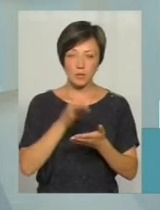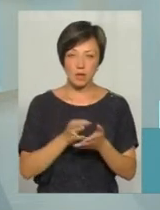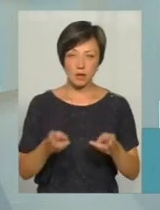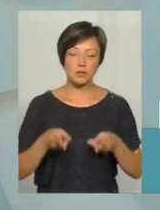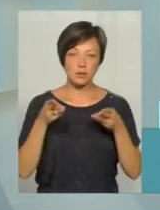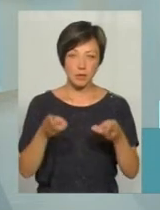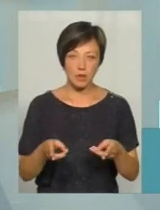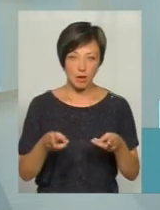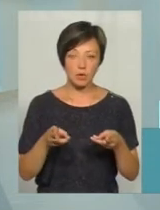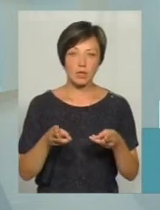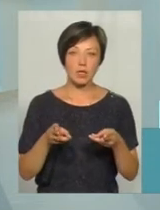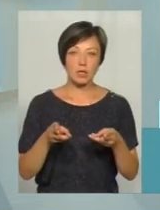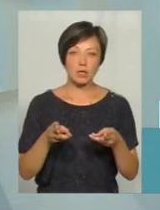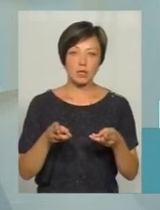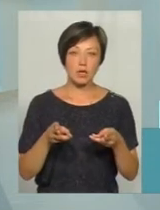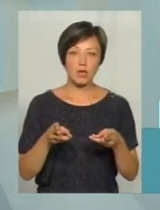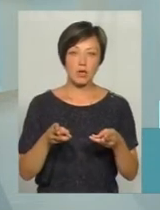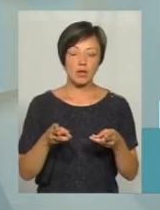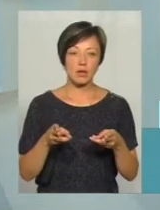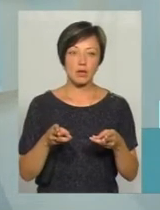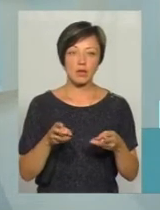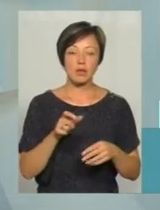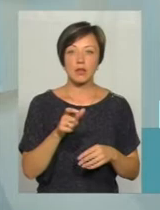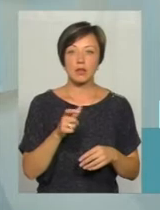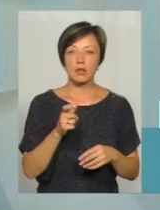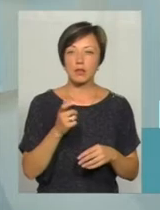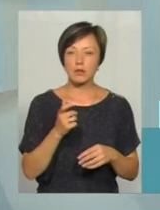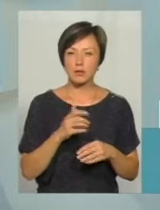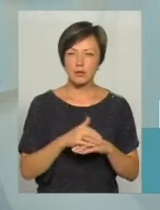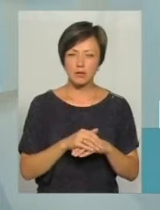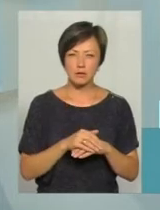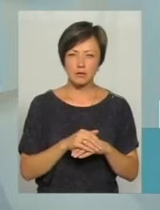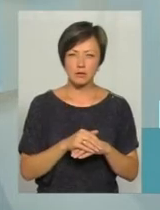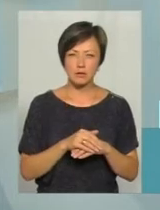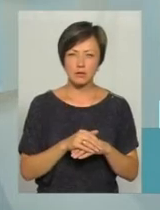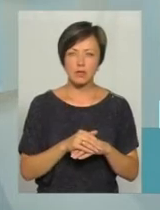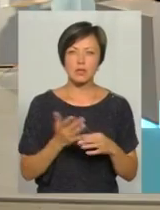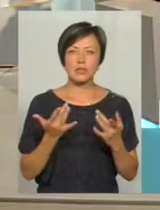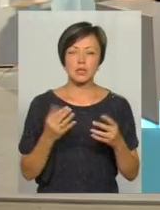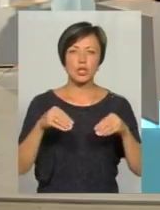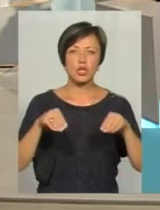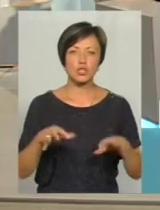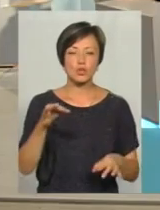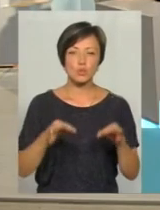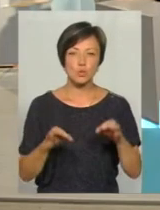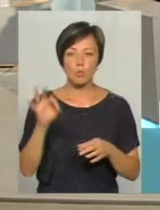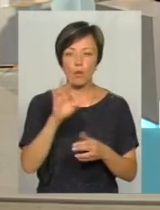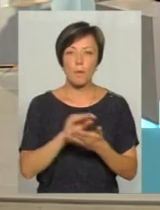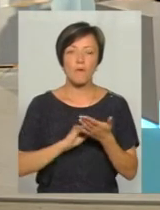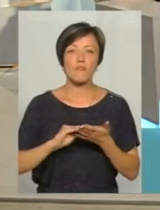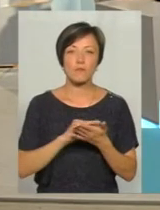відданності за статей 280 на виконання рішення суду щодо повторного